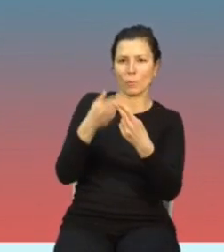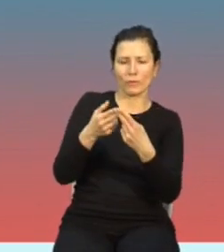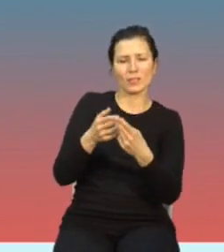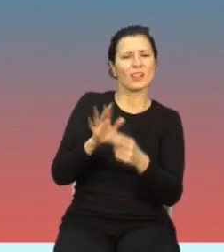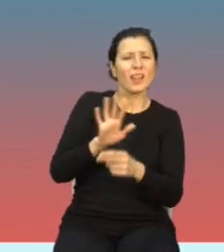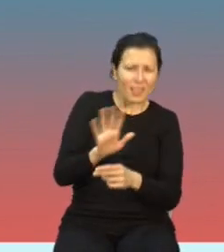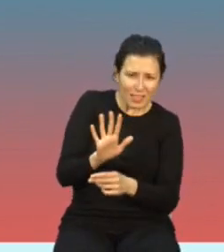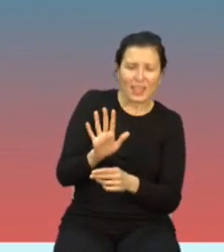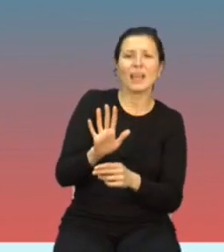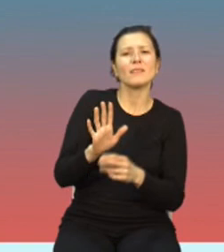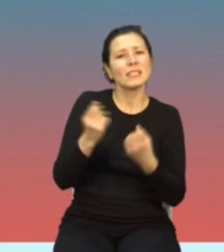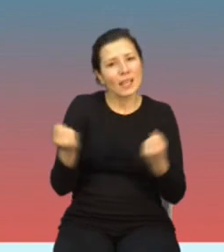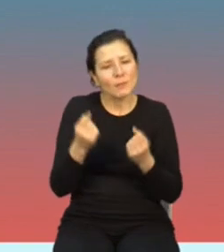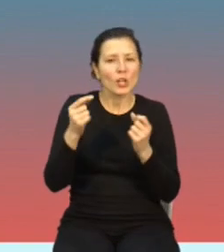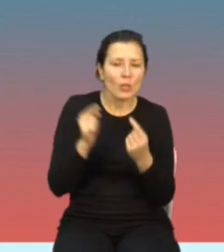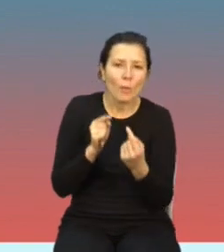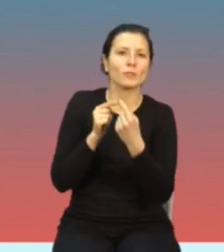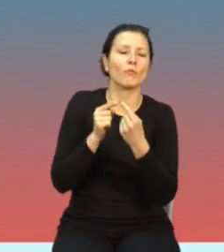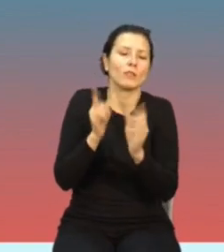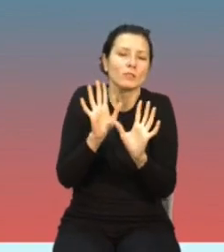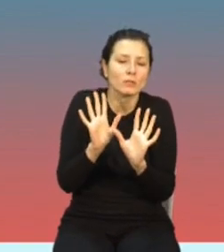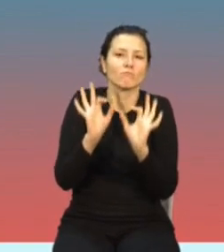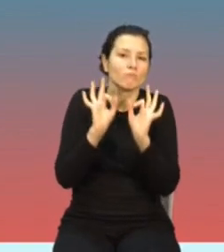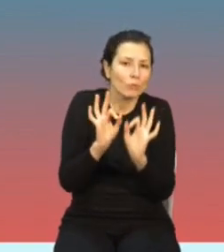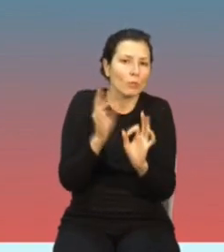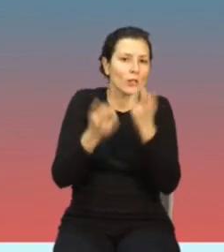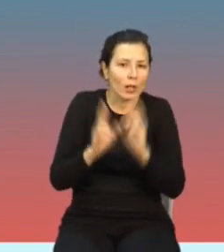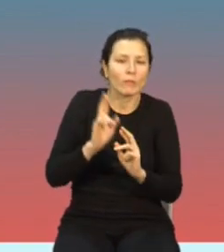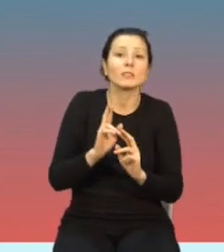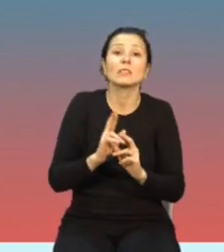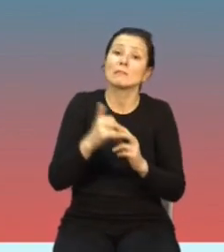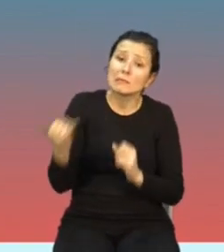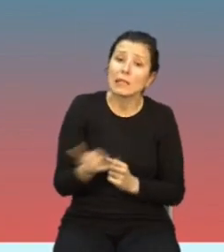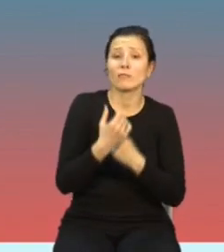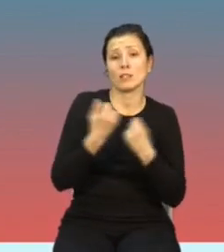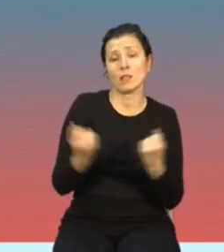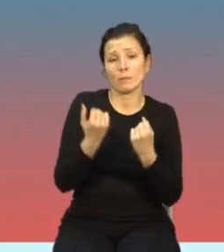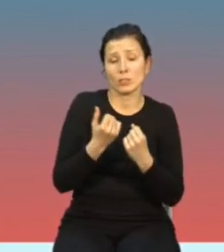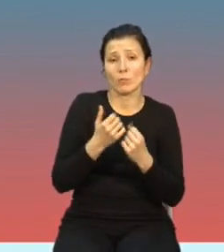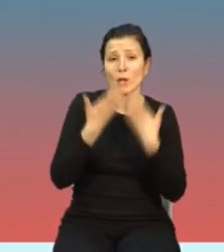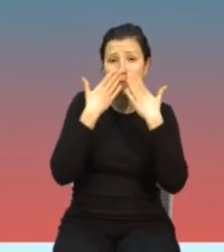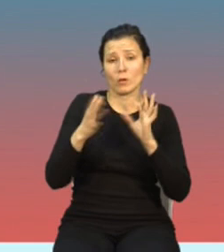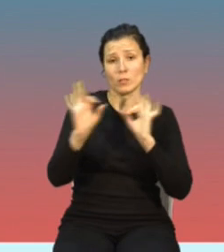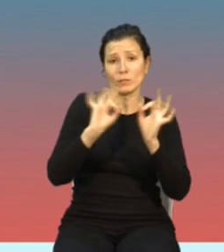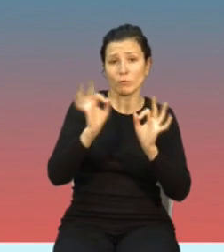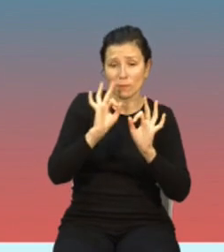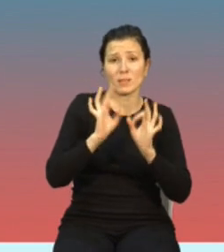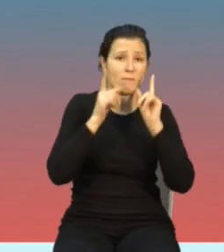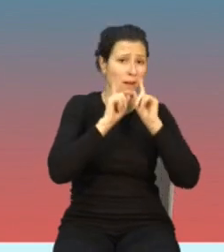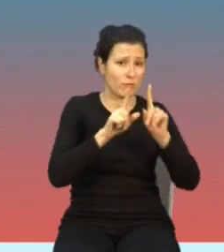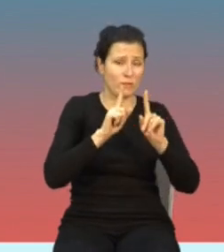właściwy i za każdym razem przedstawiamy informacje oparte o faktyczny stan rzeczy.